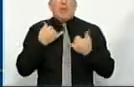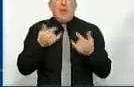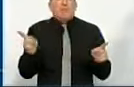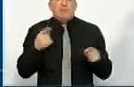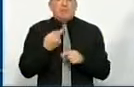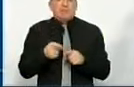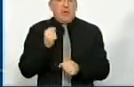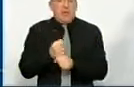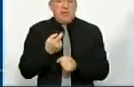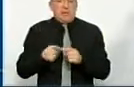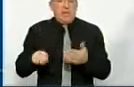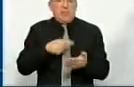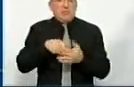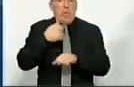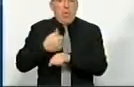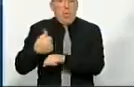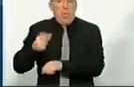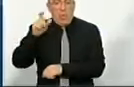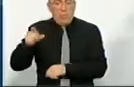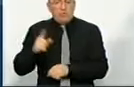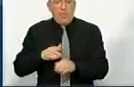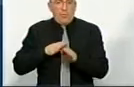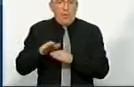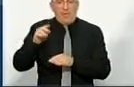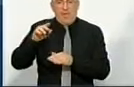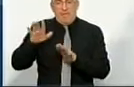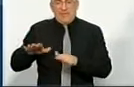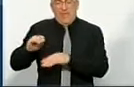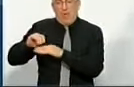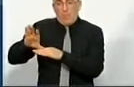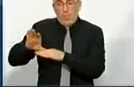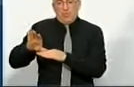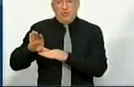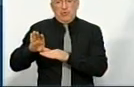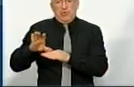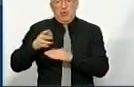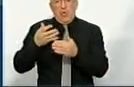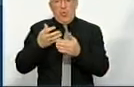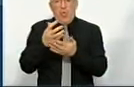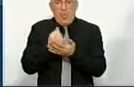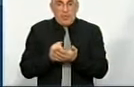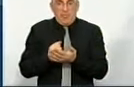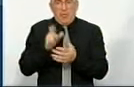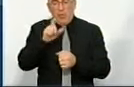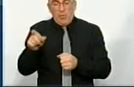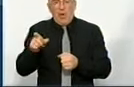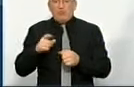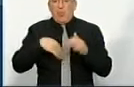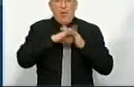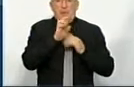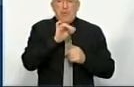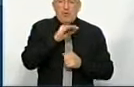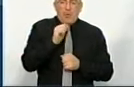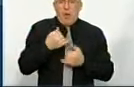це роблять ці міські голови? Для того, щоб наповнити місцевий бюджет. Щоб утримати людей, щоб вони не пішли на біржу, а щоб вони були